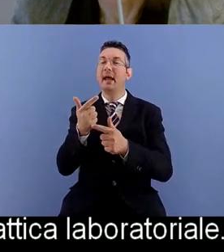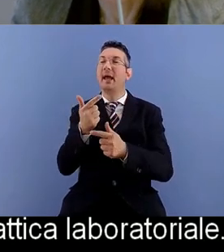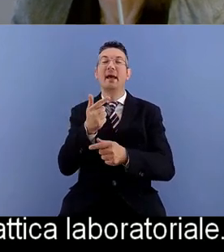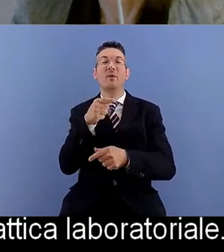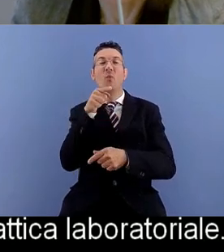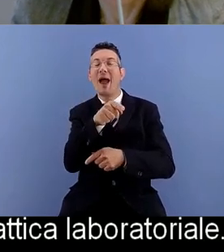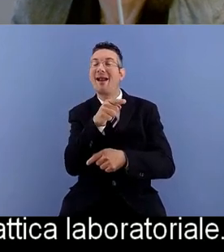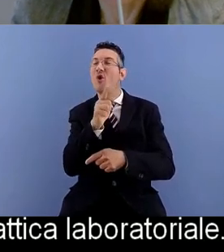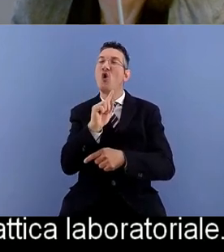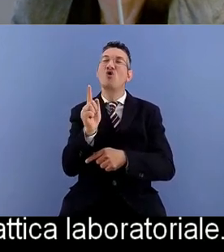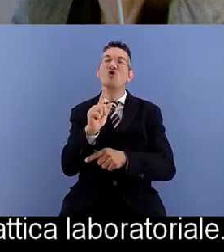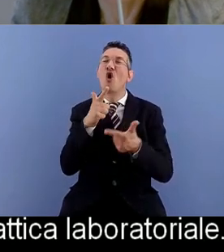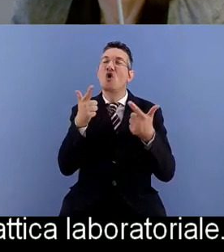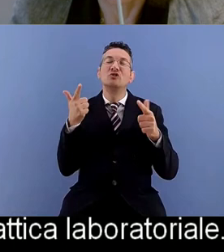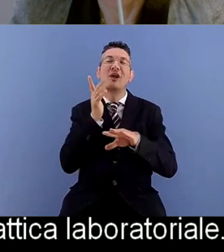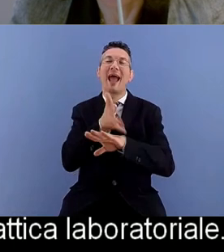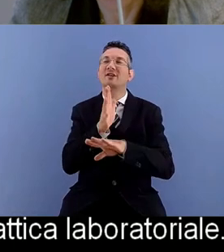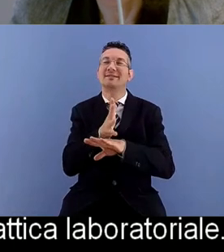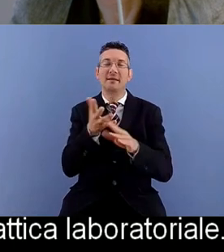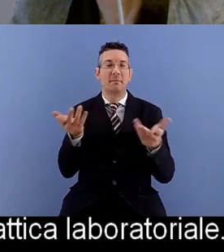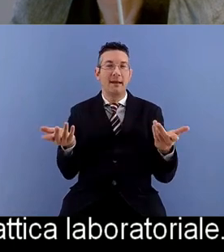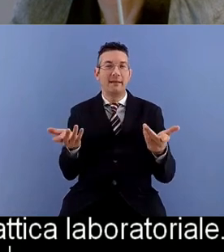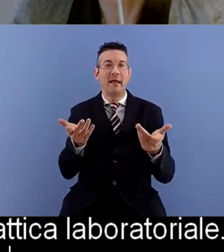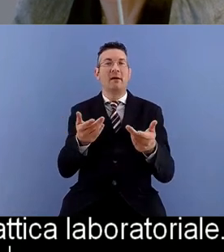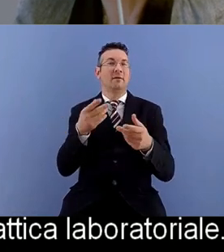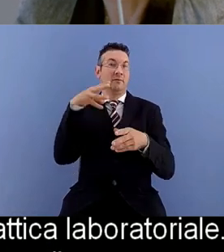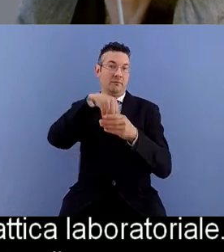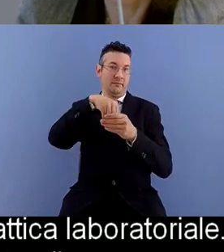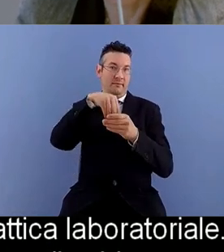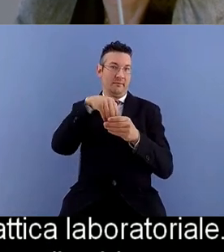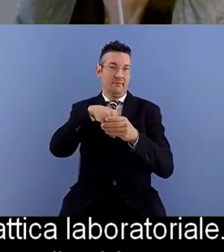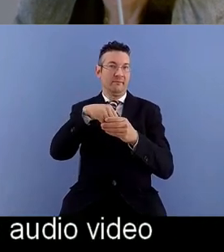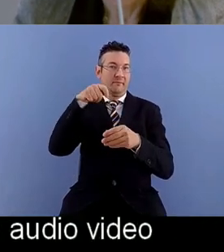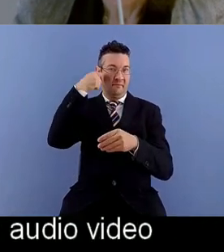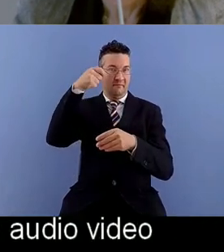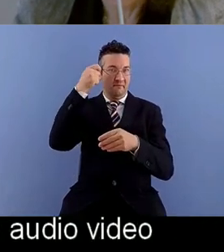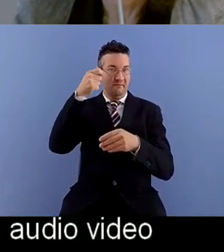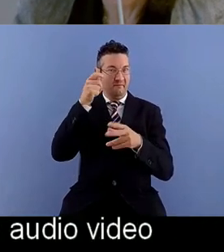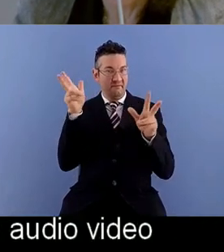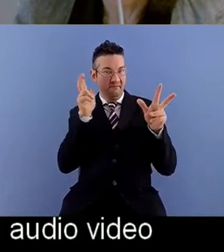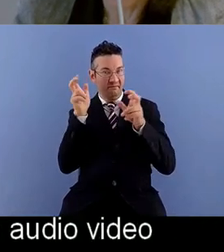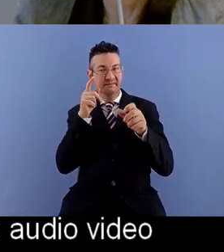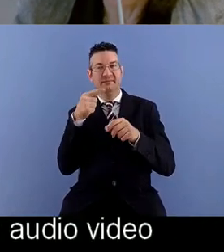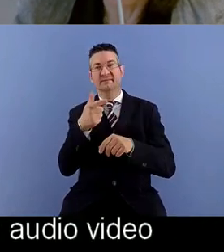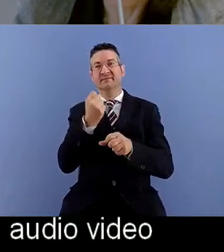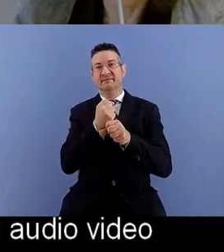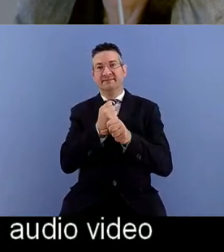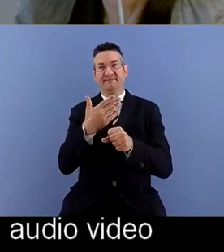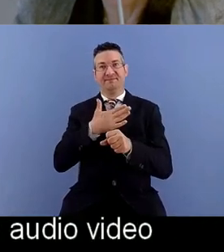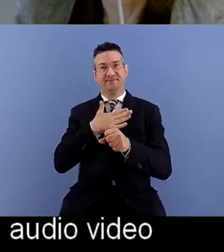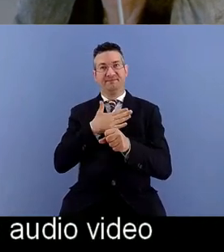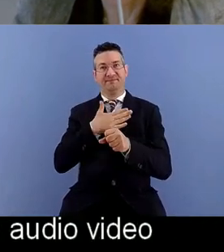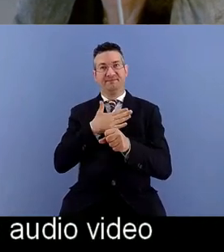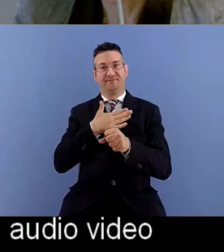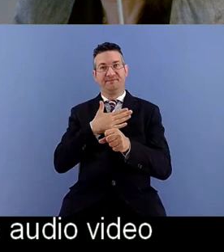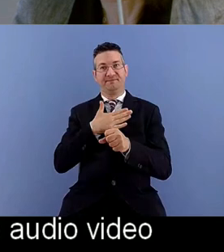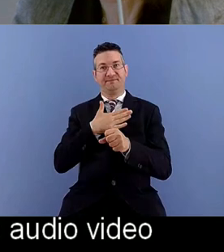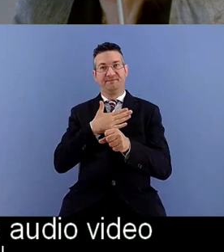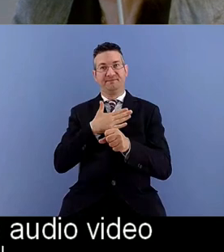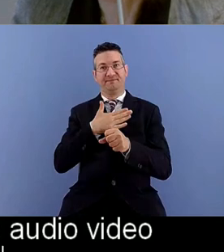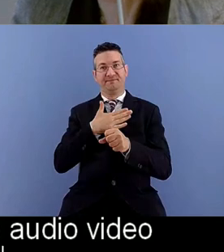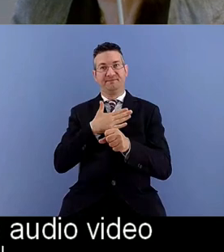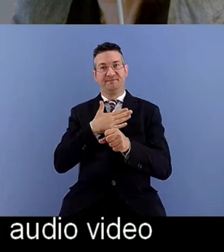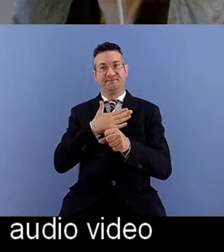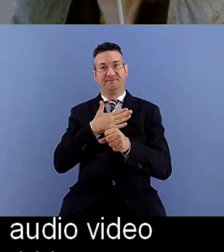di un contenuto audio video perché appunto lavoriamo principalmente con il video e nella prima fase abbiamo